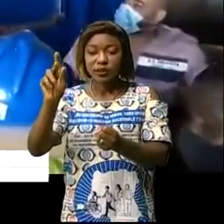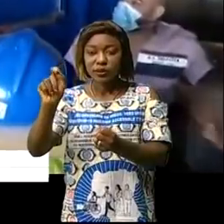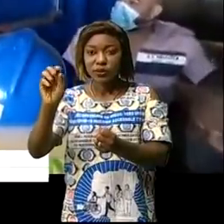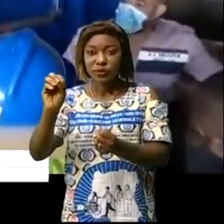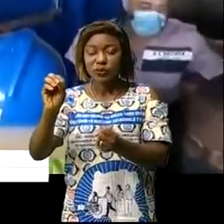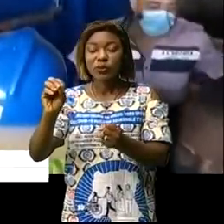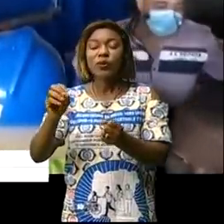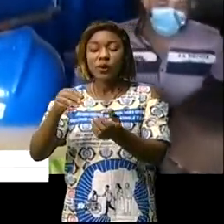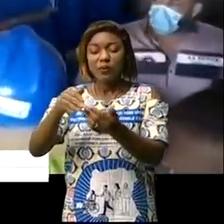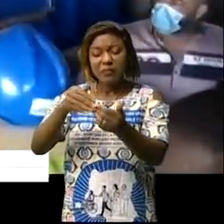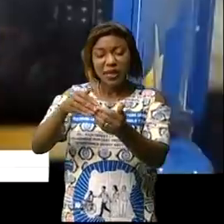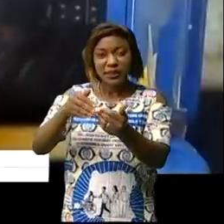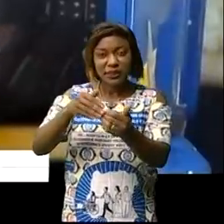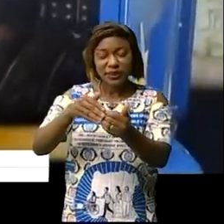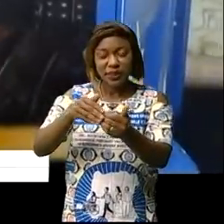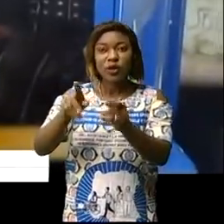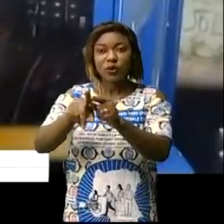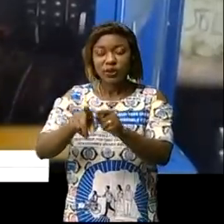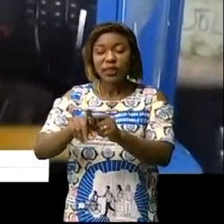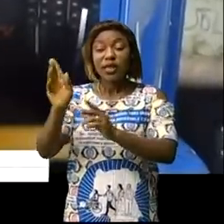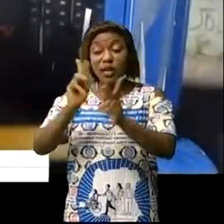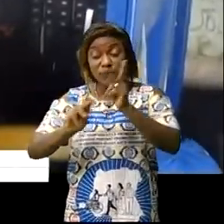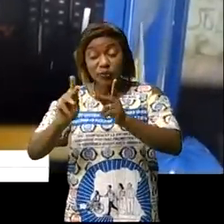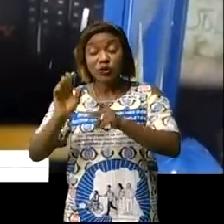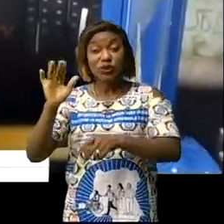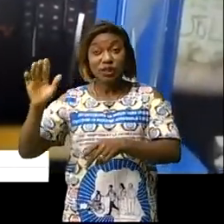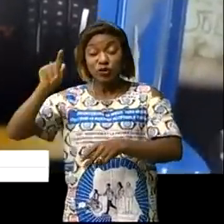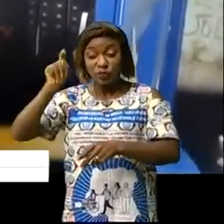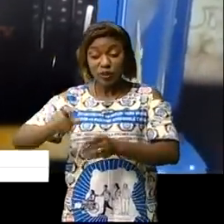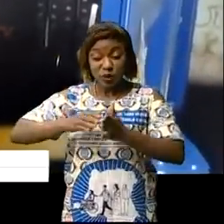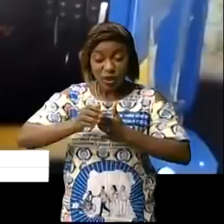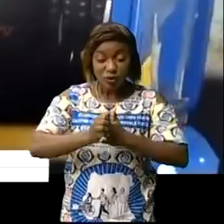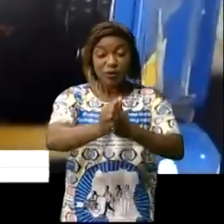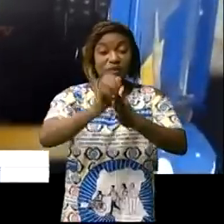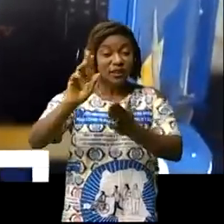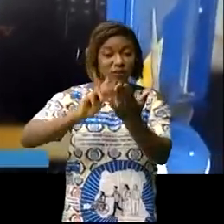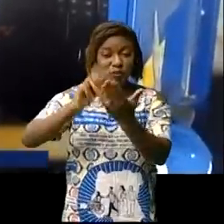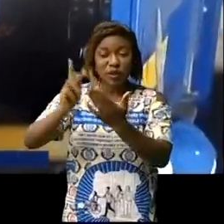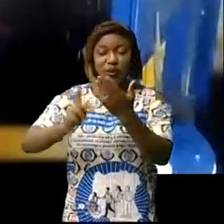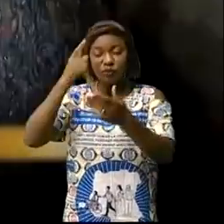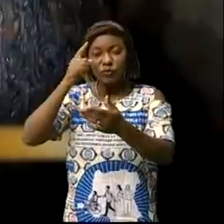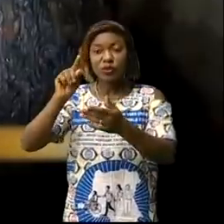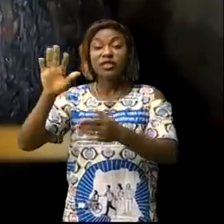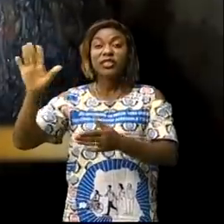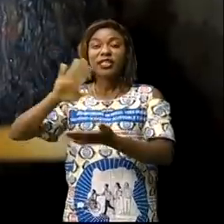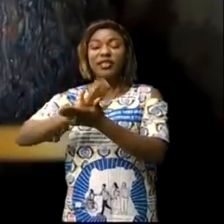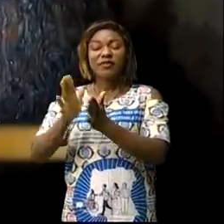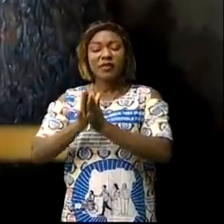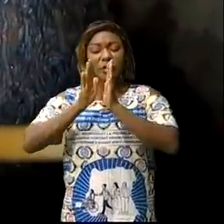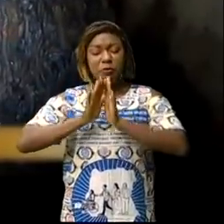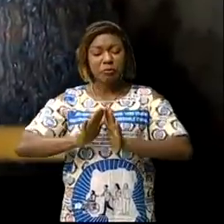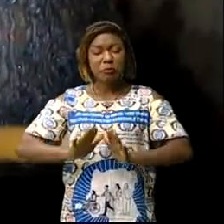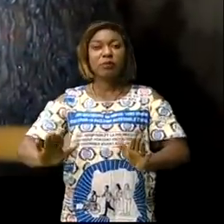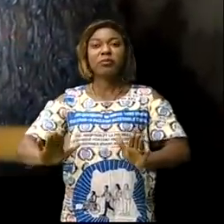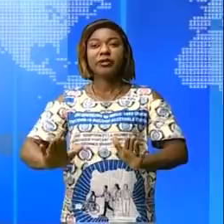la population kinoise est donc appelée à accompagner ce programme pour revêtir Kinshasa de sa plus belle robe